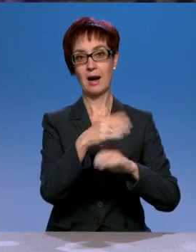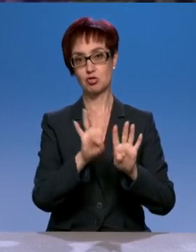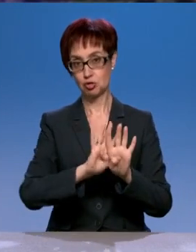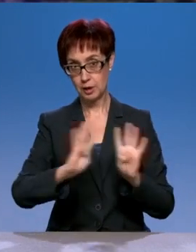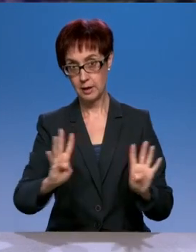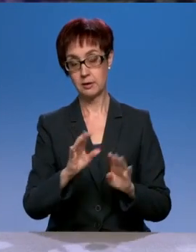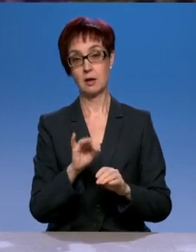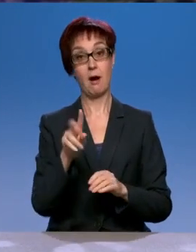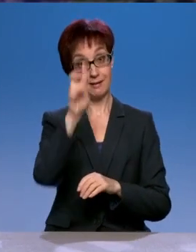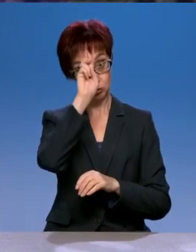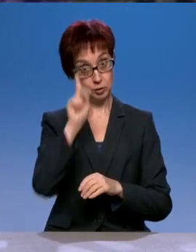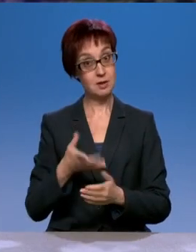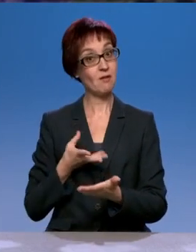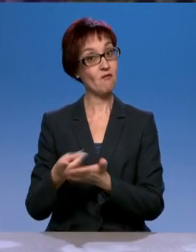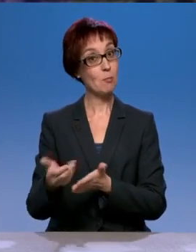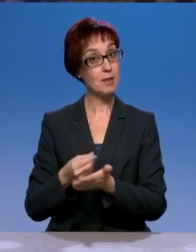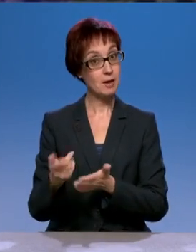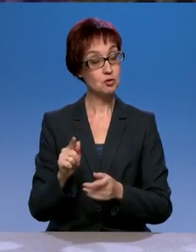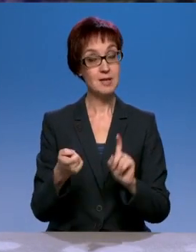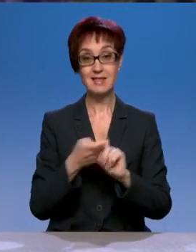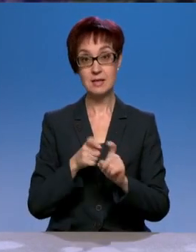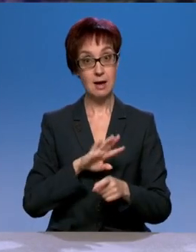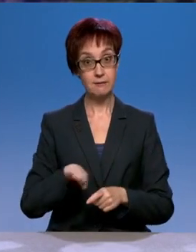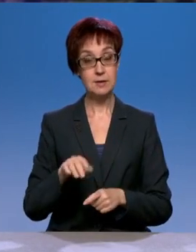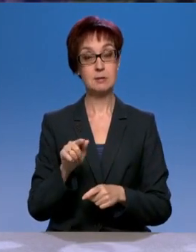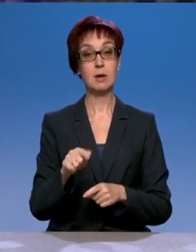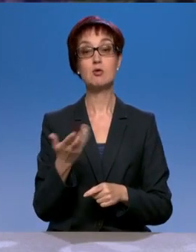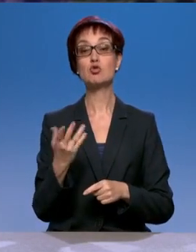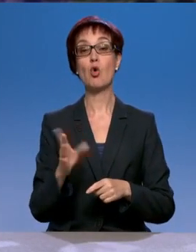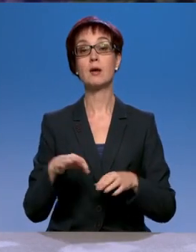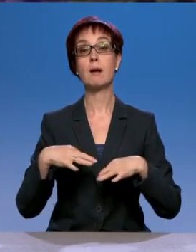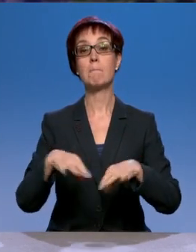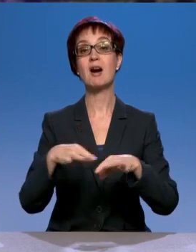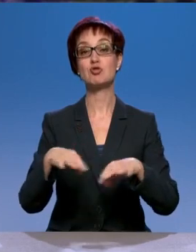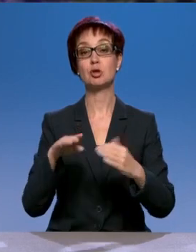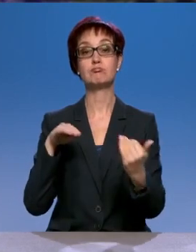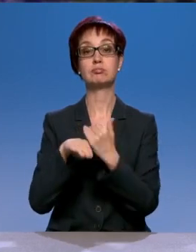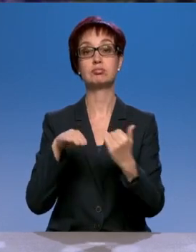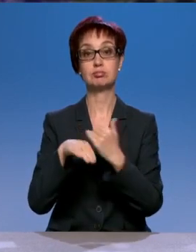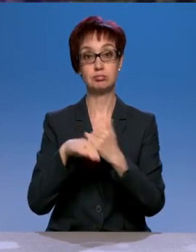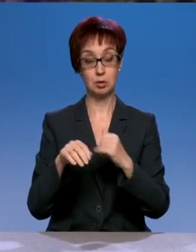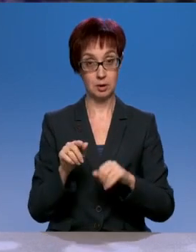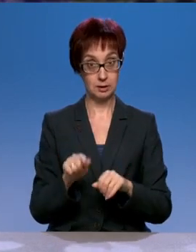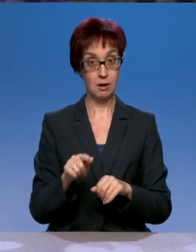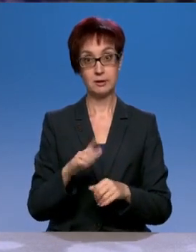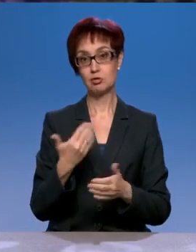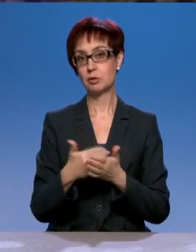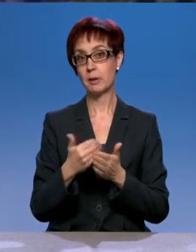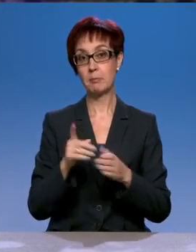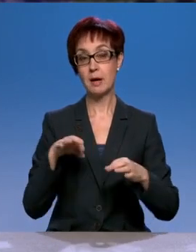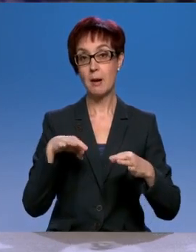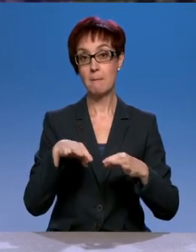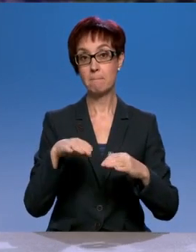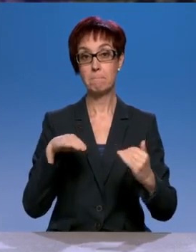выплачивает вне зависимости от трафика. То есть там машины вообще могут не двигаться, он все равно будет получать какие-то деньги. На особо